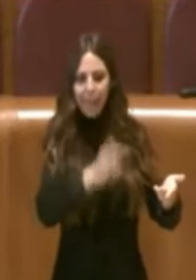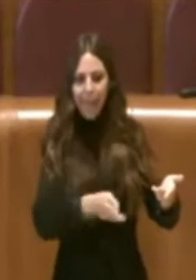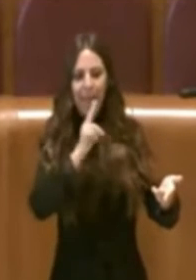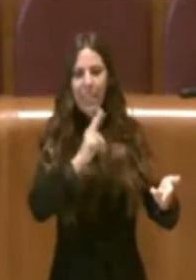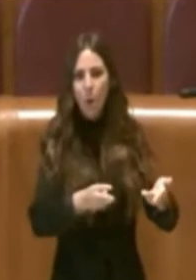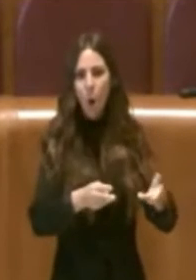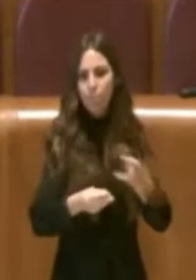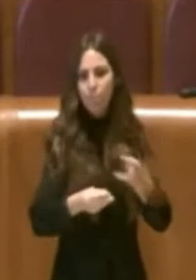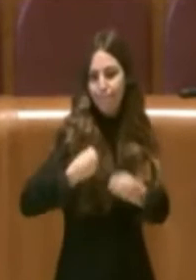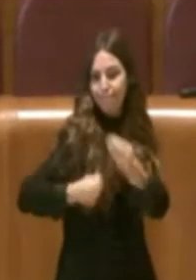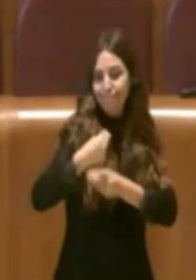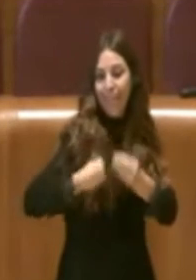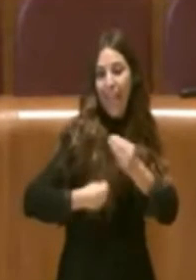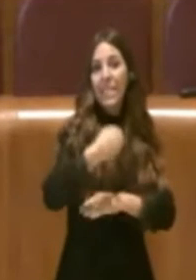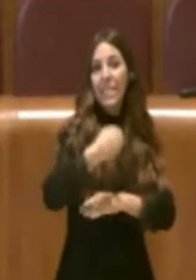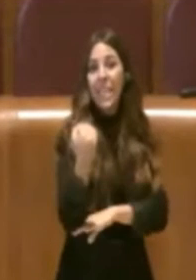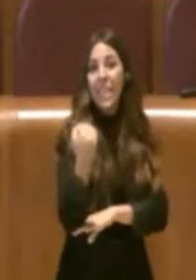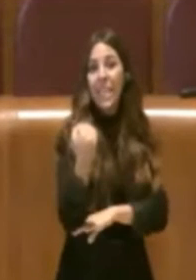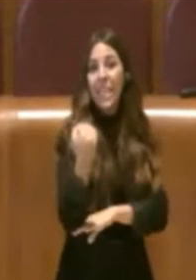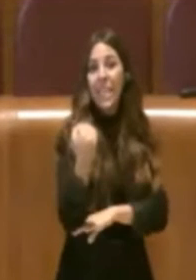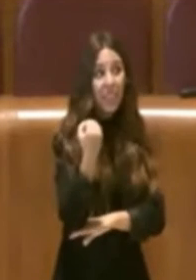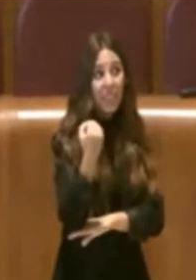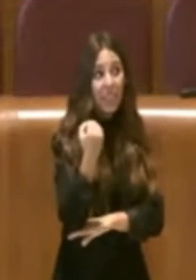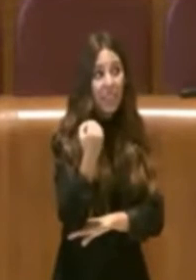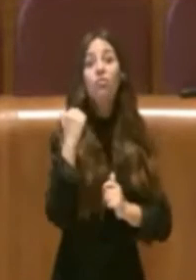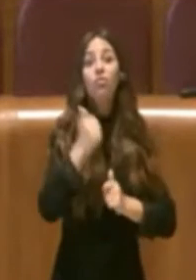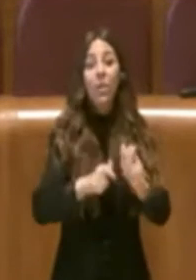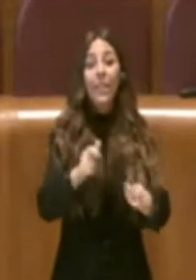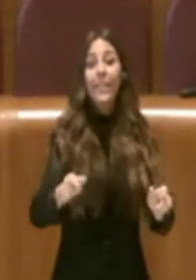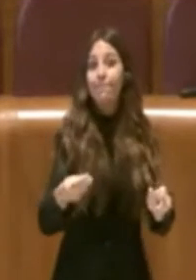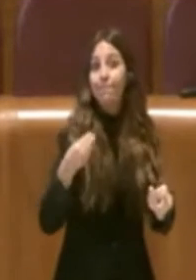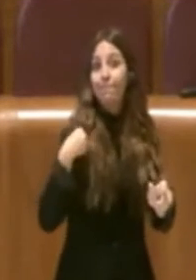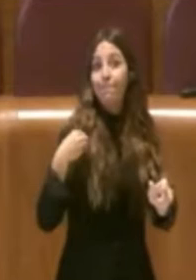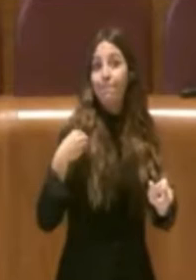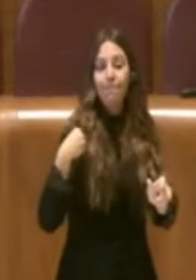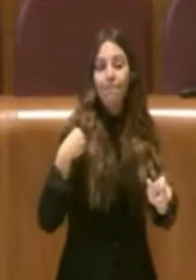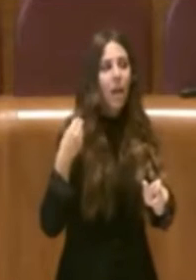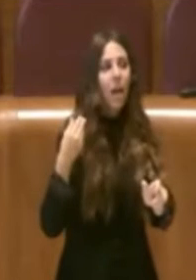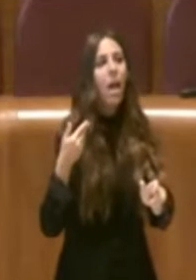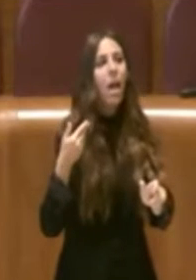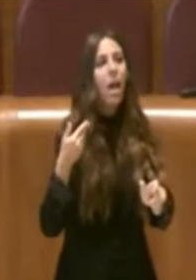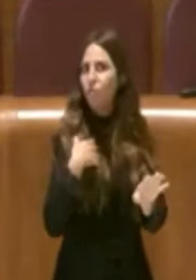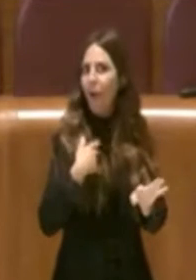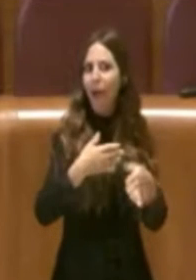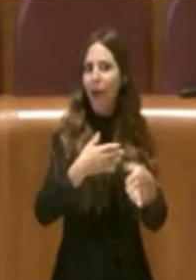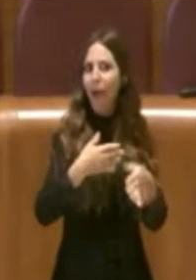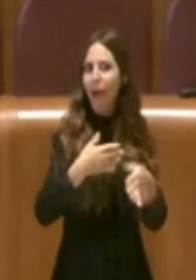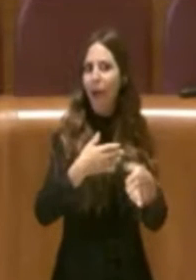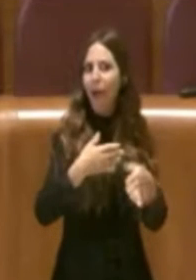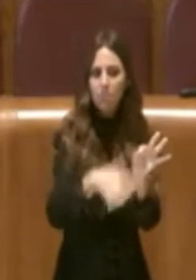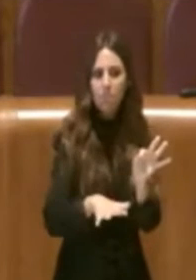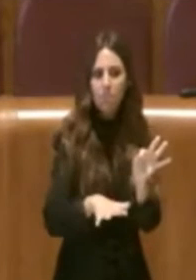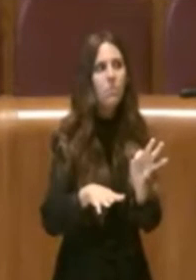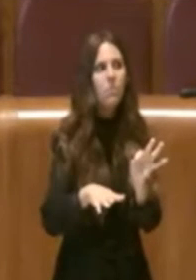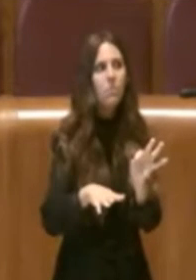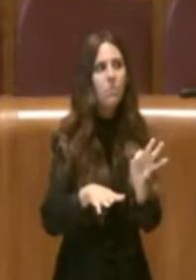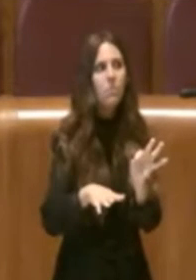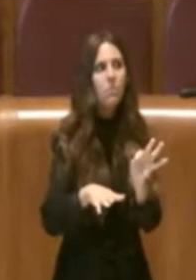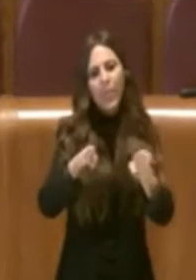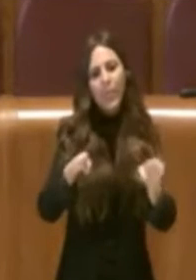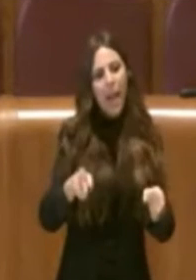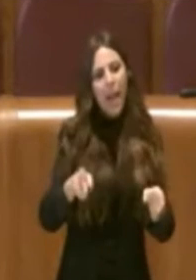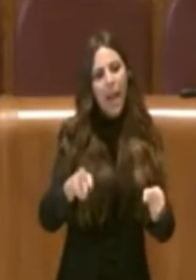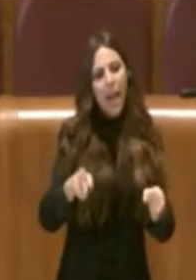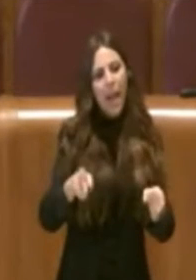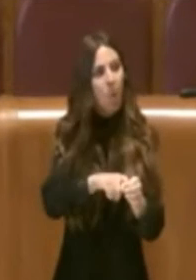richieste di servizi che ci vengono chiesti dalla cittadinanza e che sono stati concordati con un tavolo partecipativo,